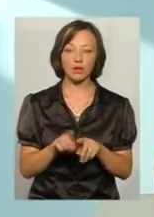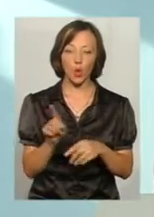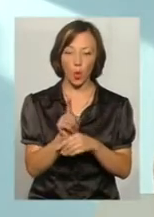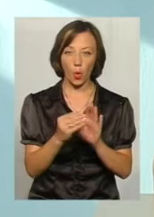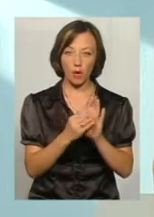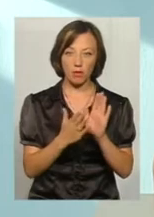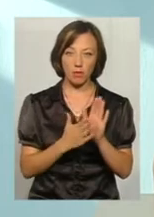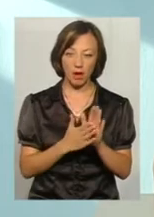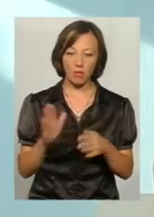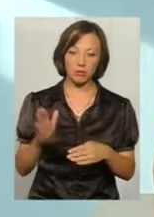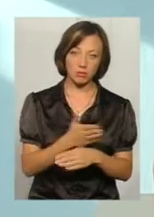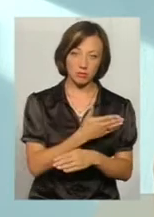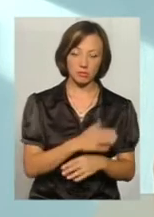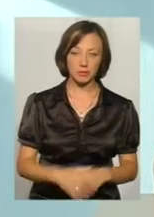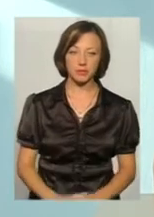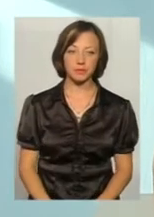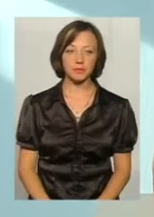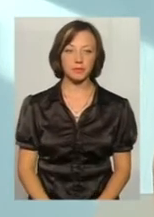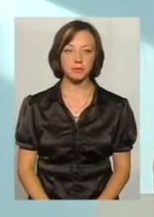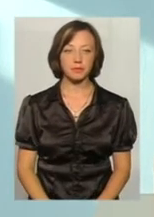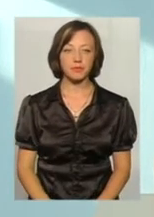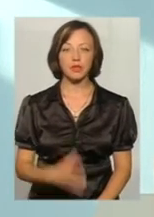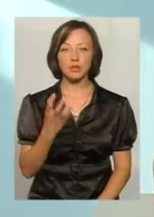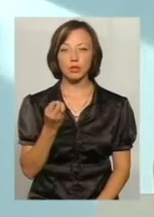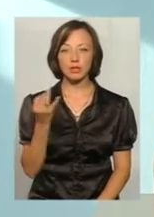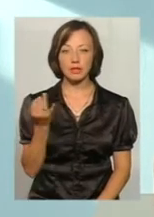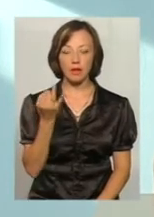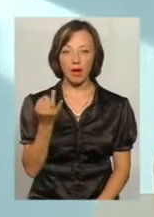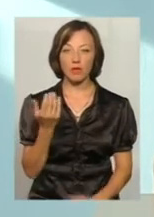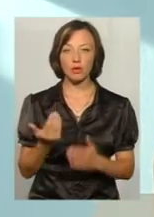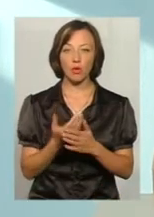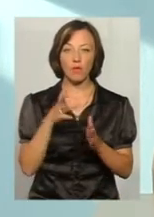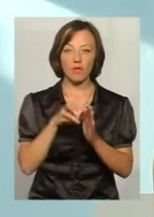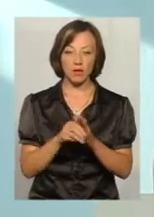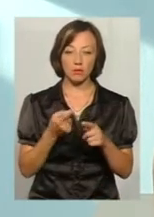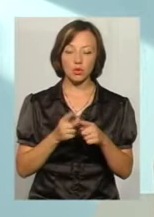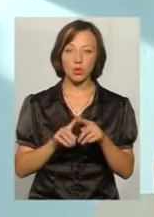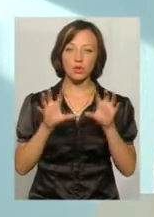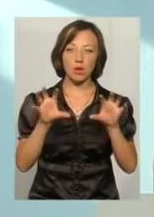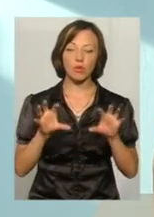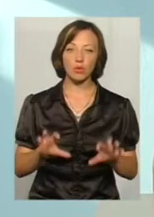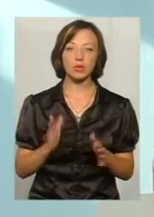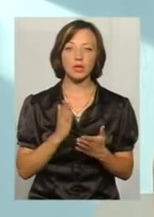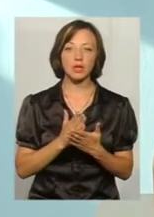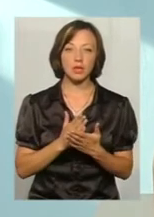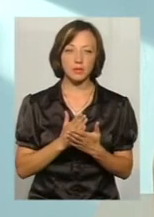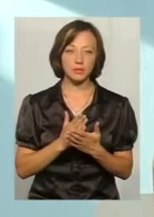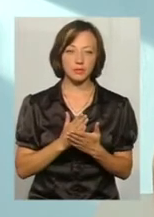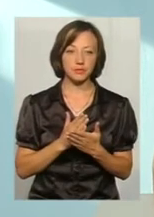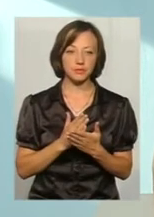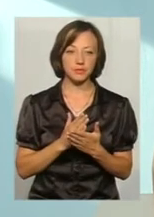нівельована. Таким цікавим ще нововведенням антирейдерського закону, на що б я хотіла звернути увагу наших